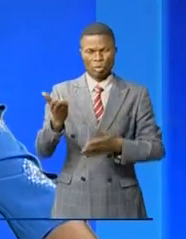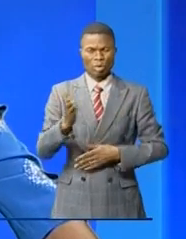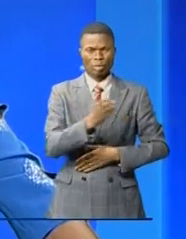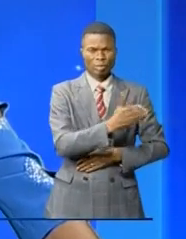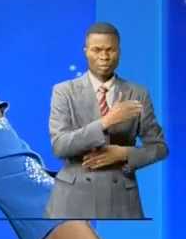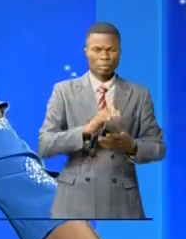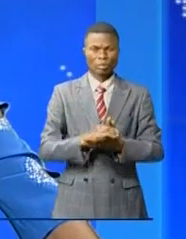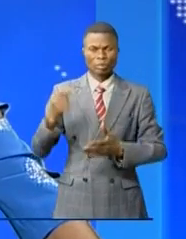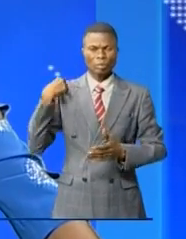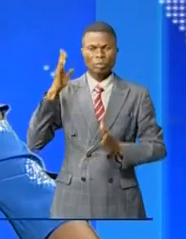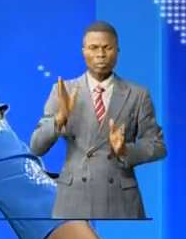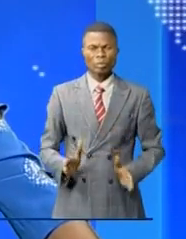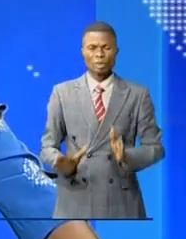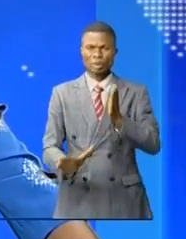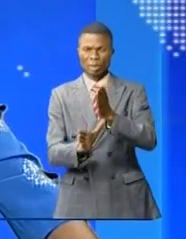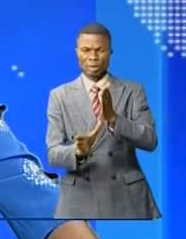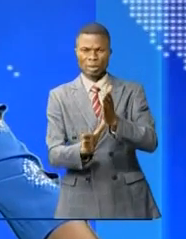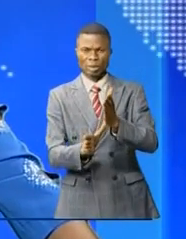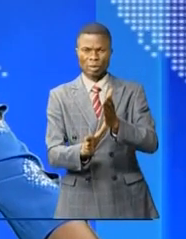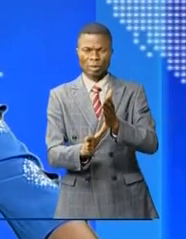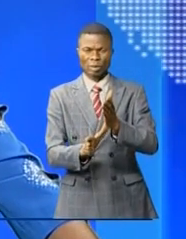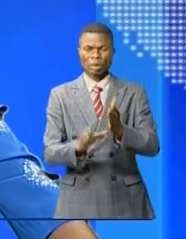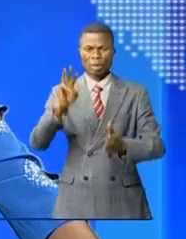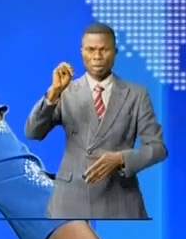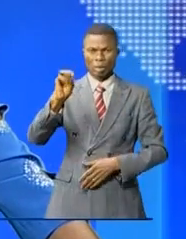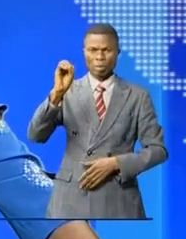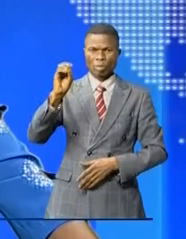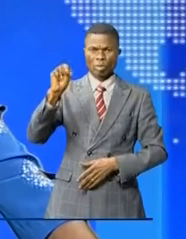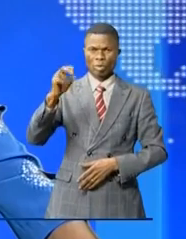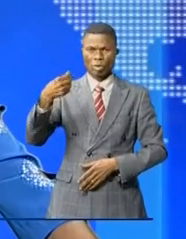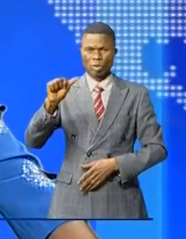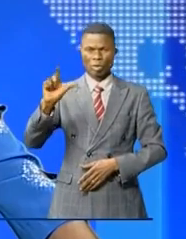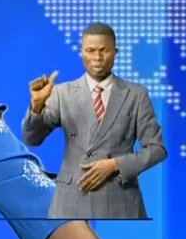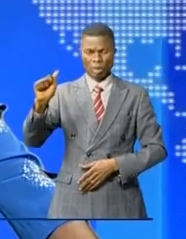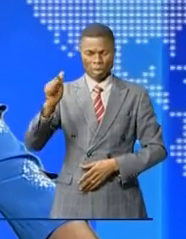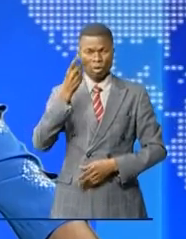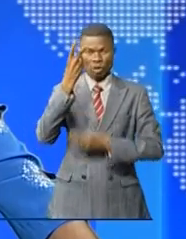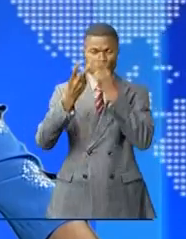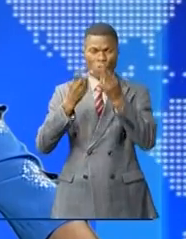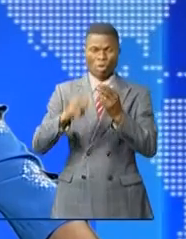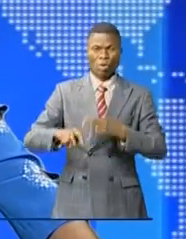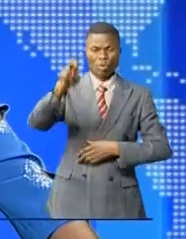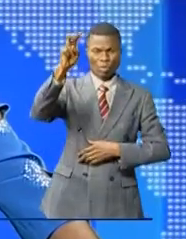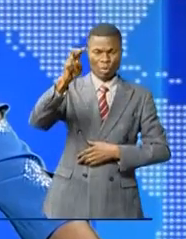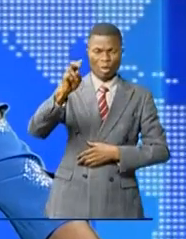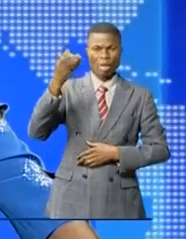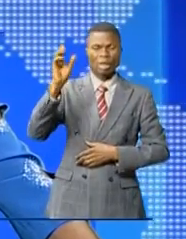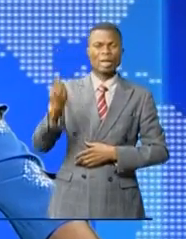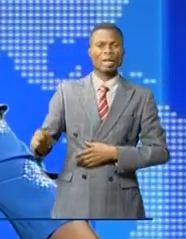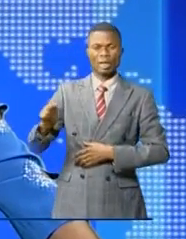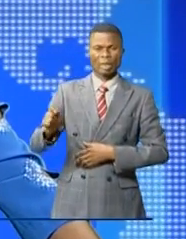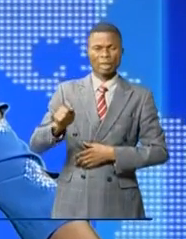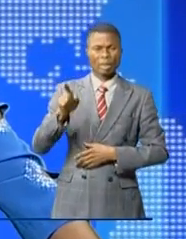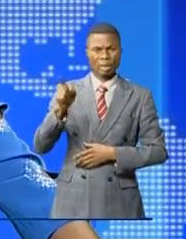Et puis le gouverneur intérimaire de la Mongala est en itinérance dans le territoire de Bongandanga. Serge